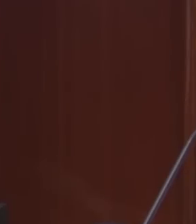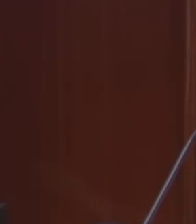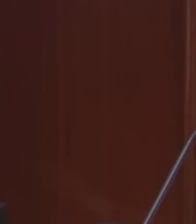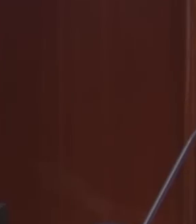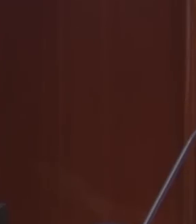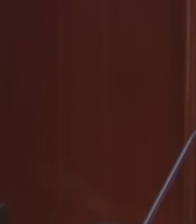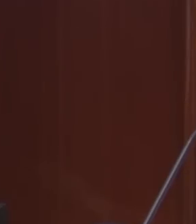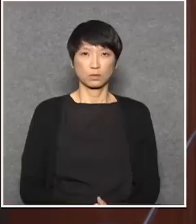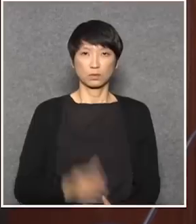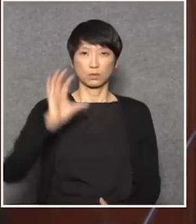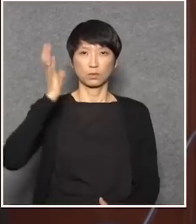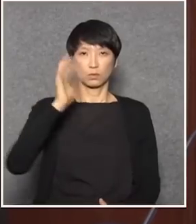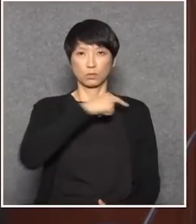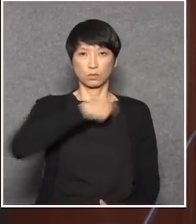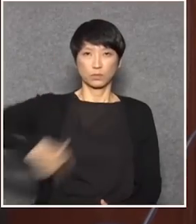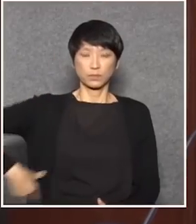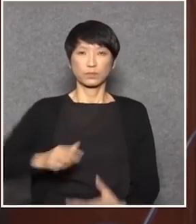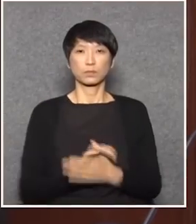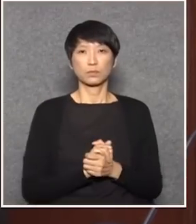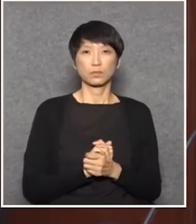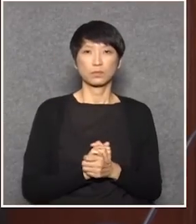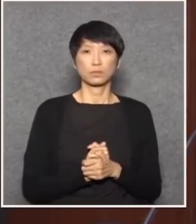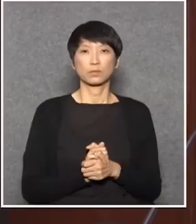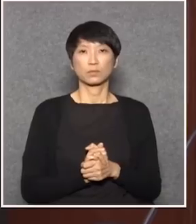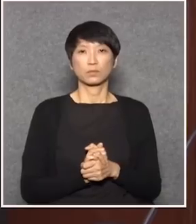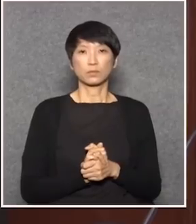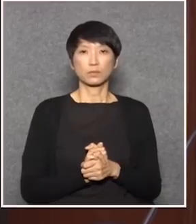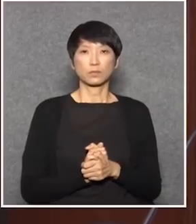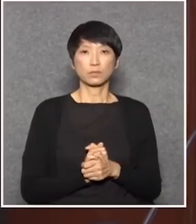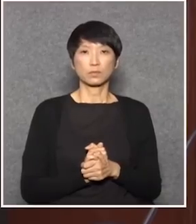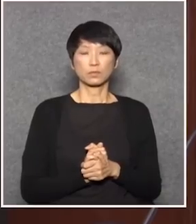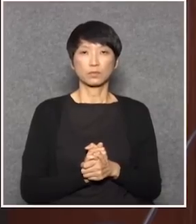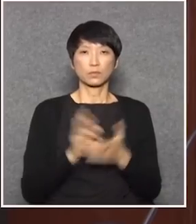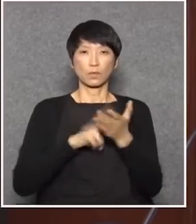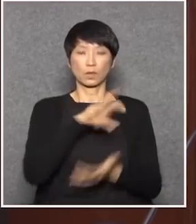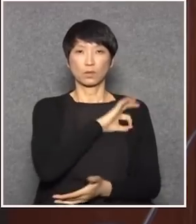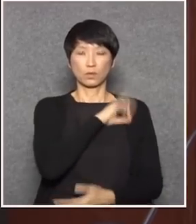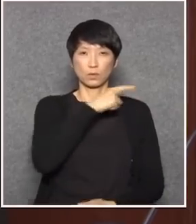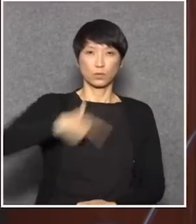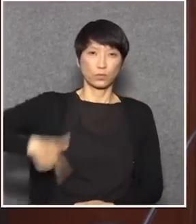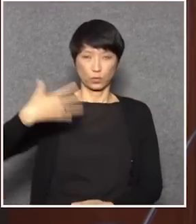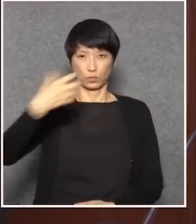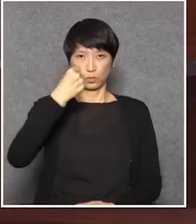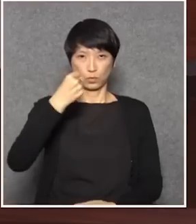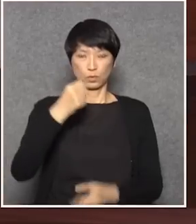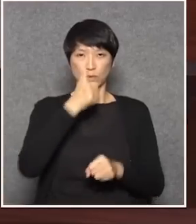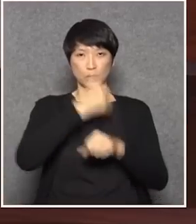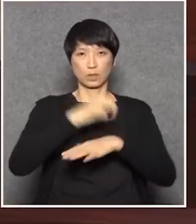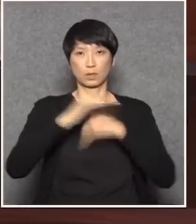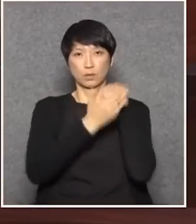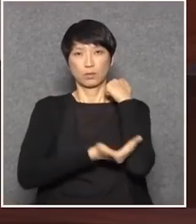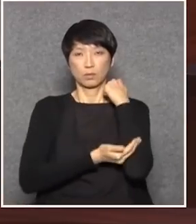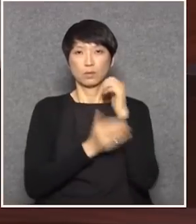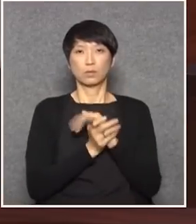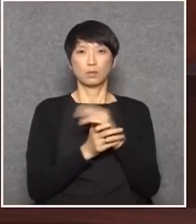黃毓民議員黃員黃毓員主席,立法會議員的權力,在《基本法》第